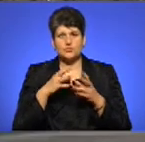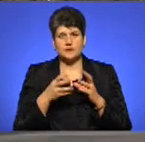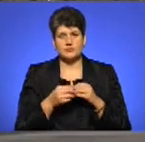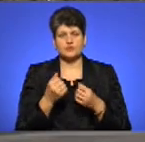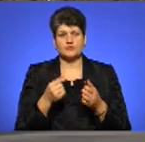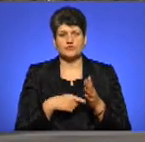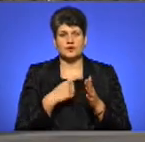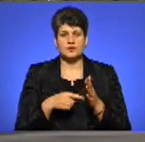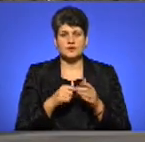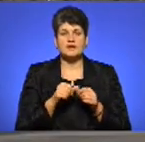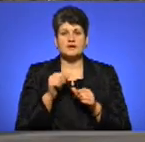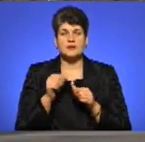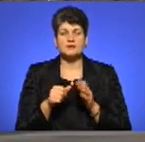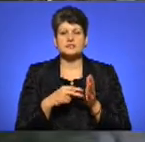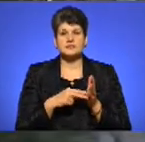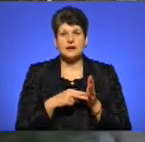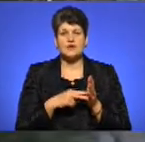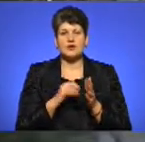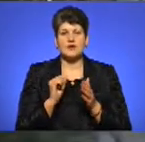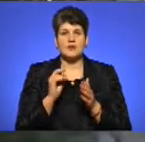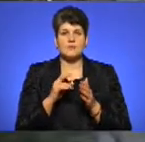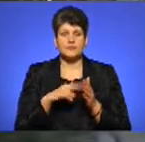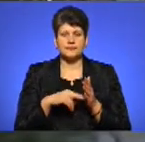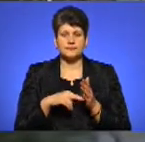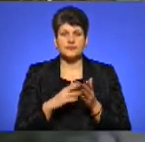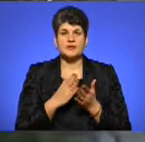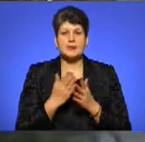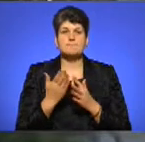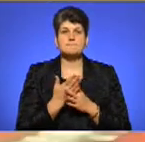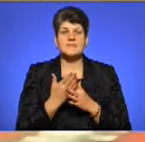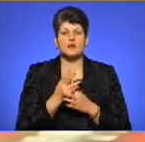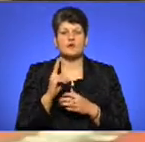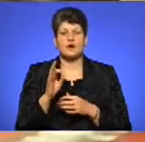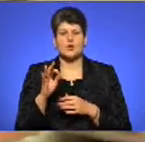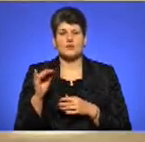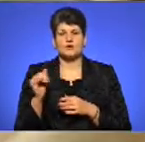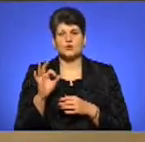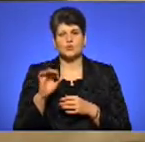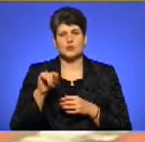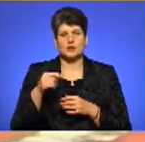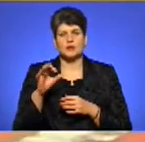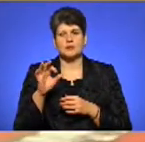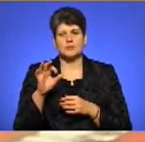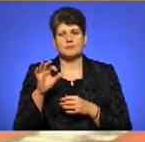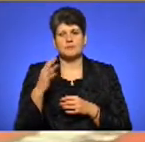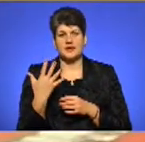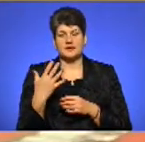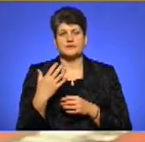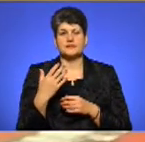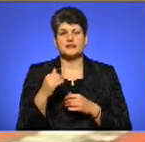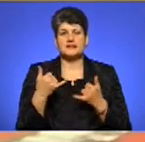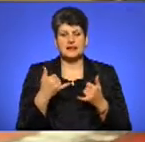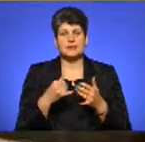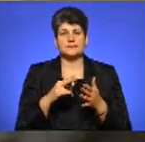Окрім ставок акцизу, законі пропонується встановити пільговий коефіцієнт 0,5 для розмитнення